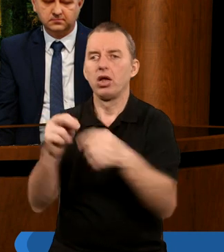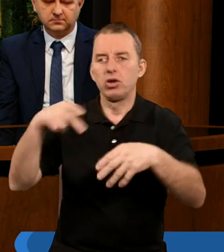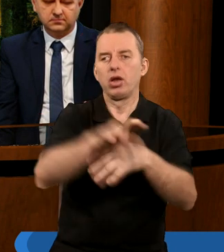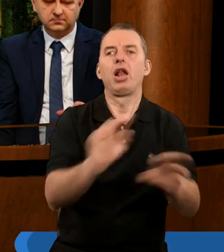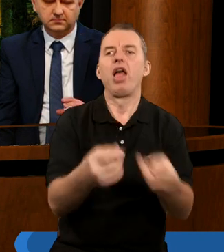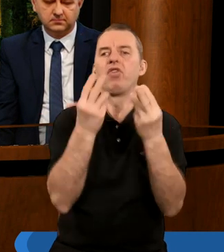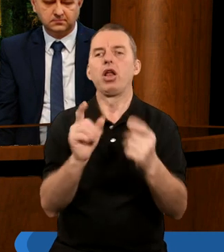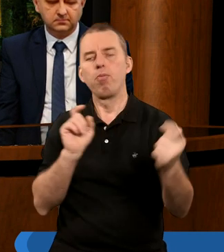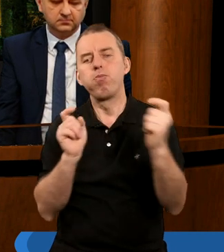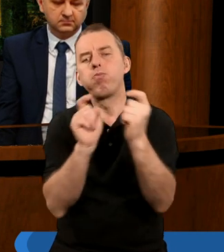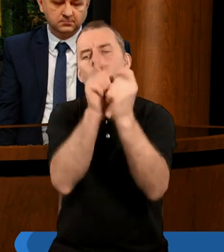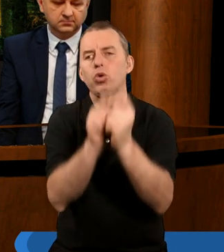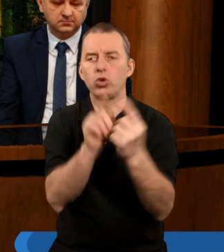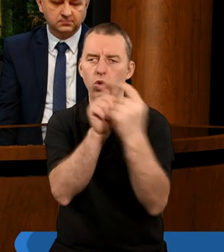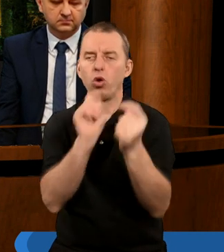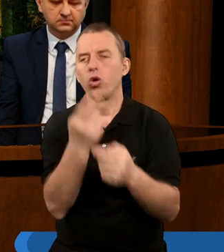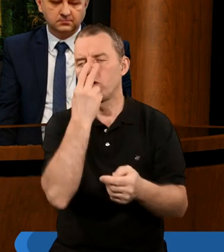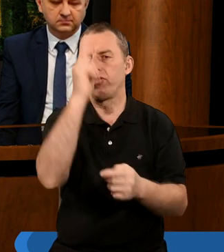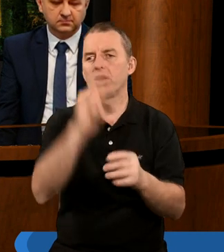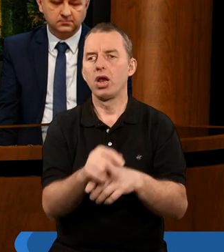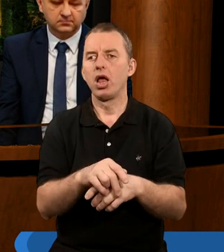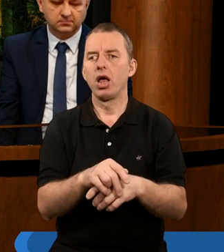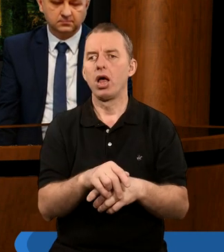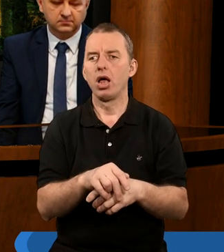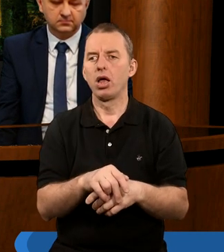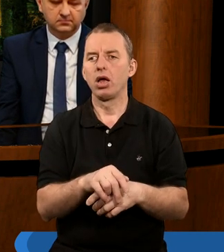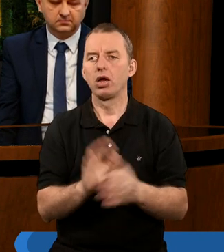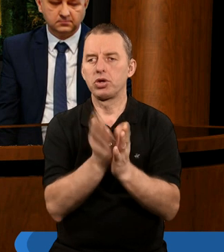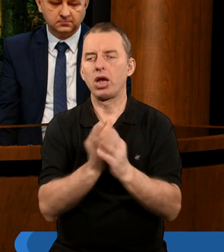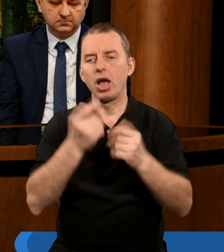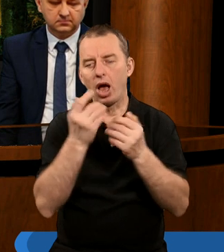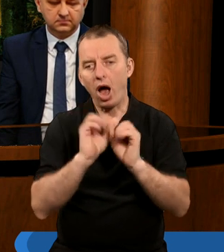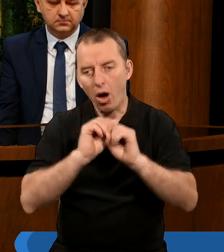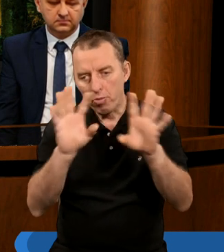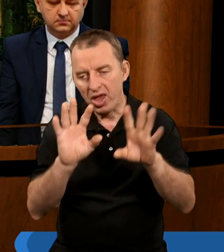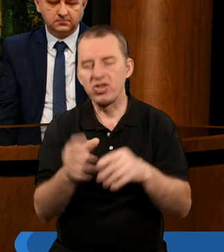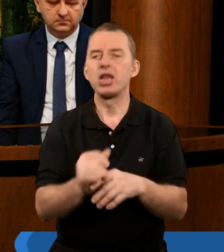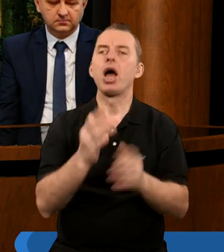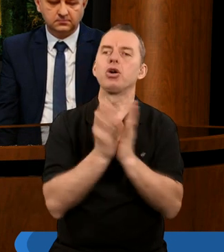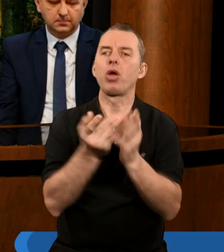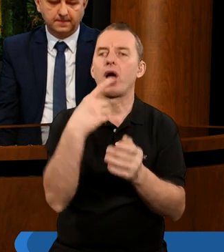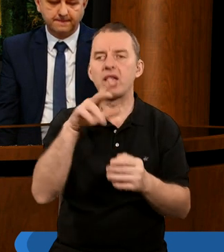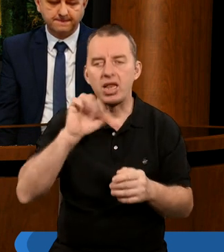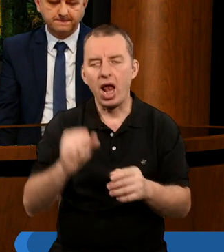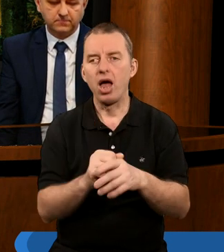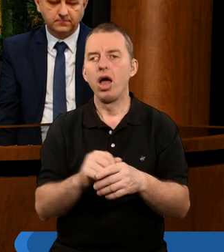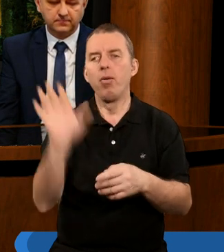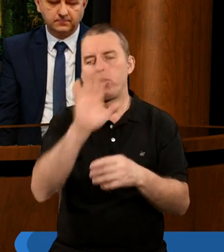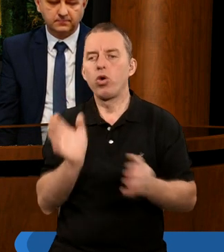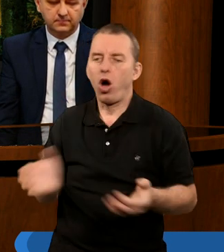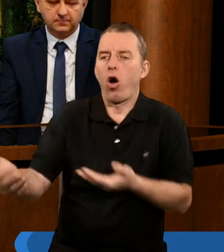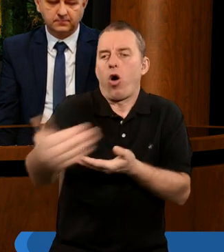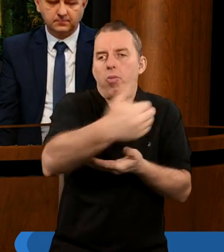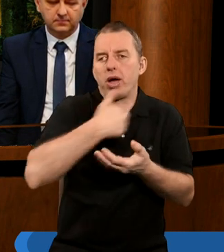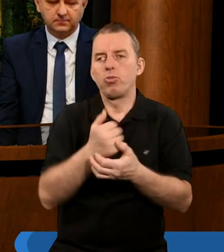najważniejszego punktu, na który ciągle zwraca uwagę Księga Apokalipsy, czy też Księga Daniela. Bóg obejmuje